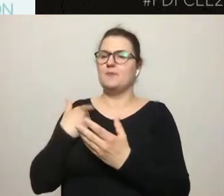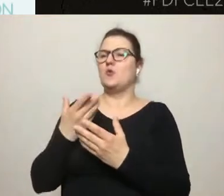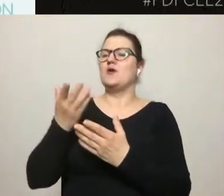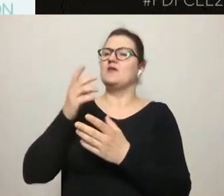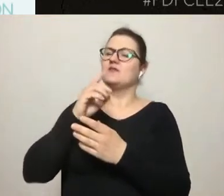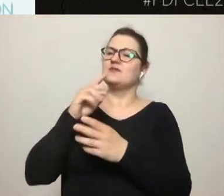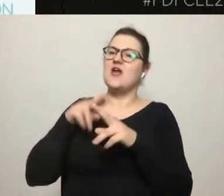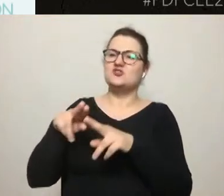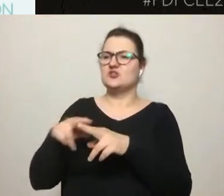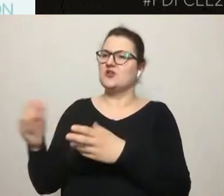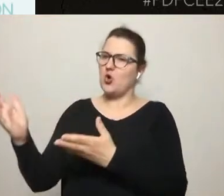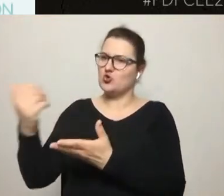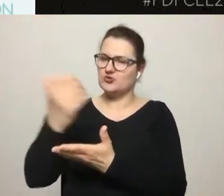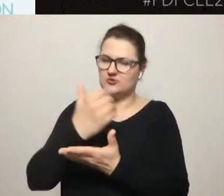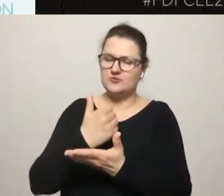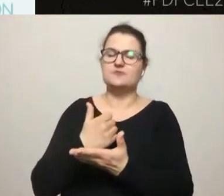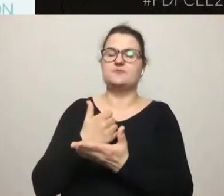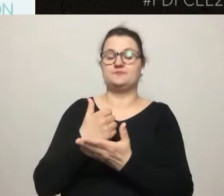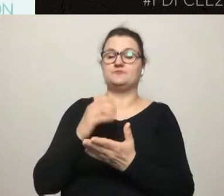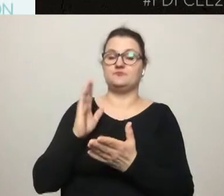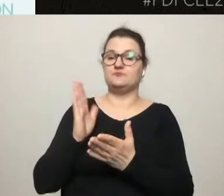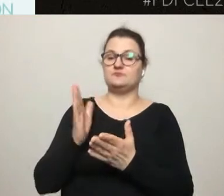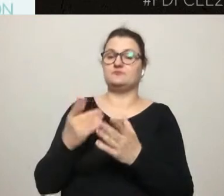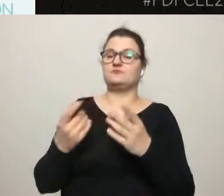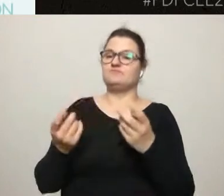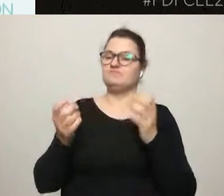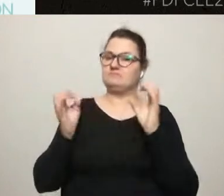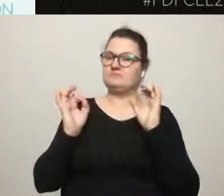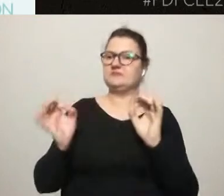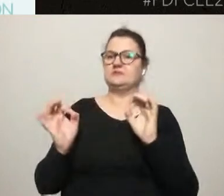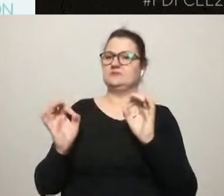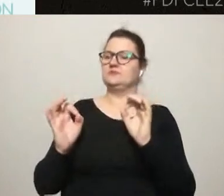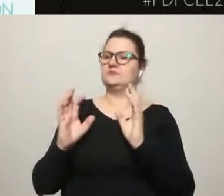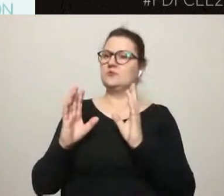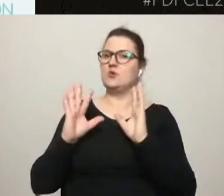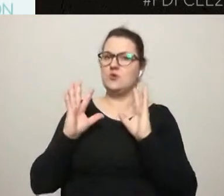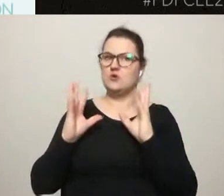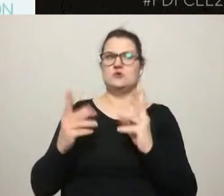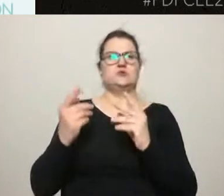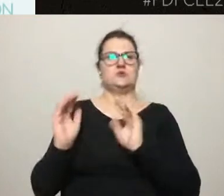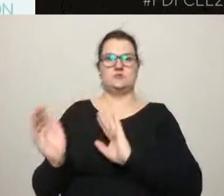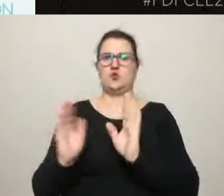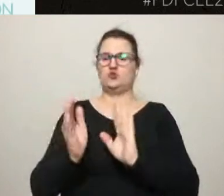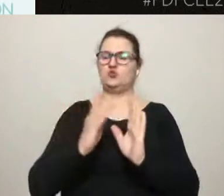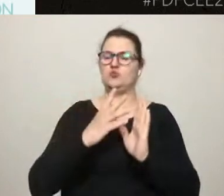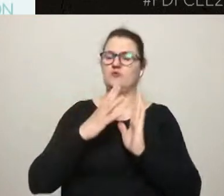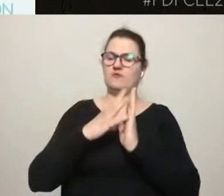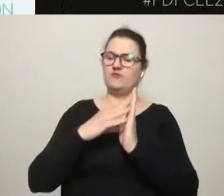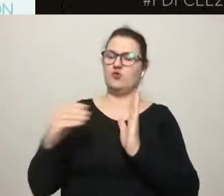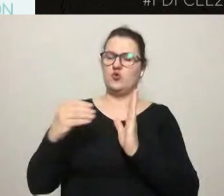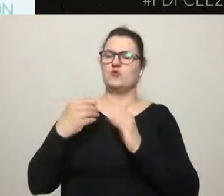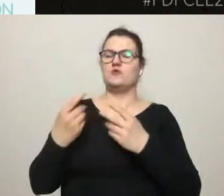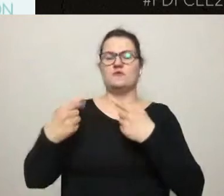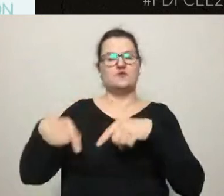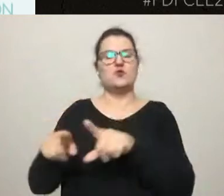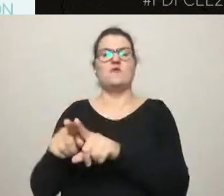sposób konsultowania planów został wdrożony w ten biurze architektury i planowania przestrzennego.